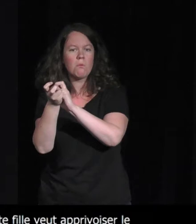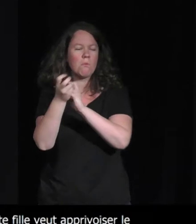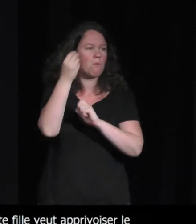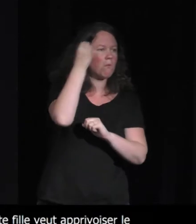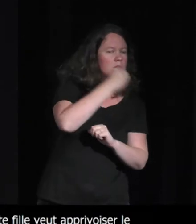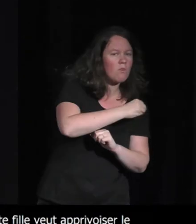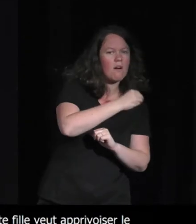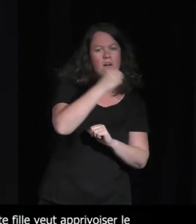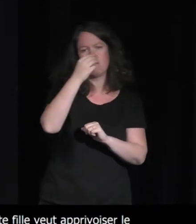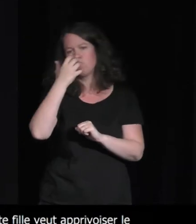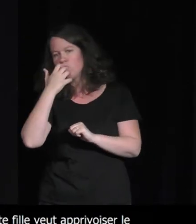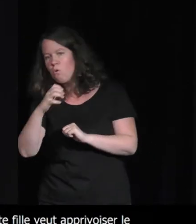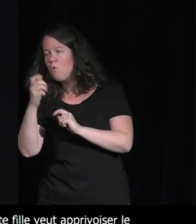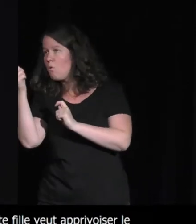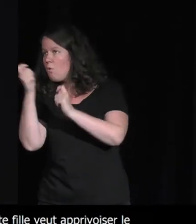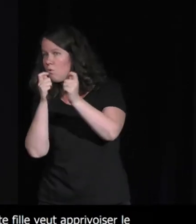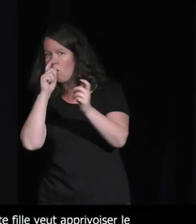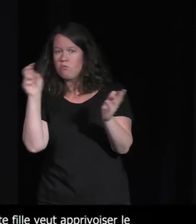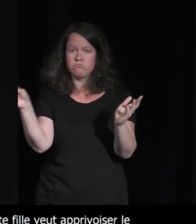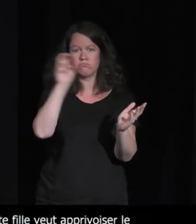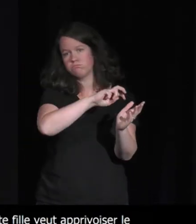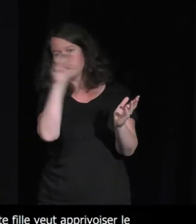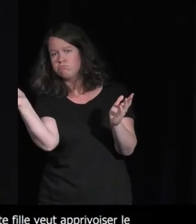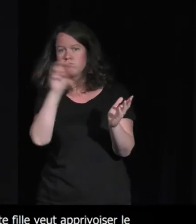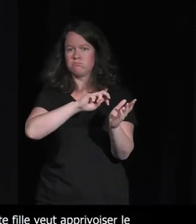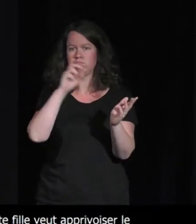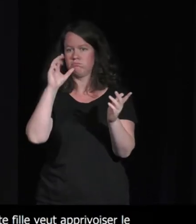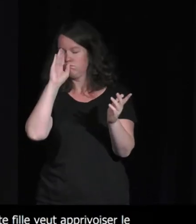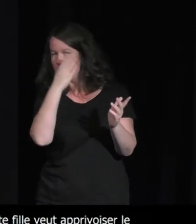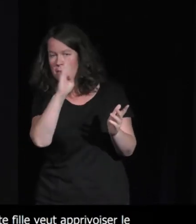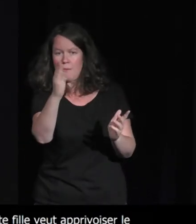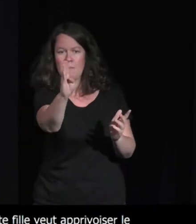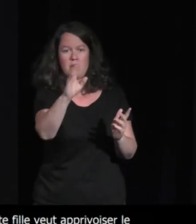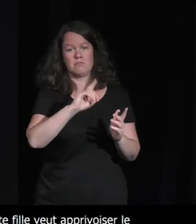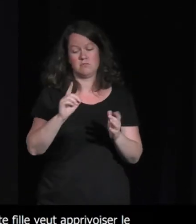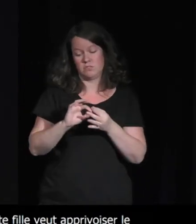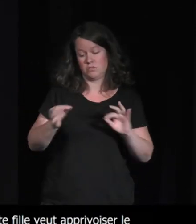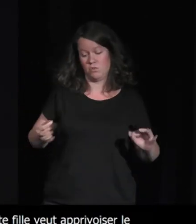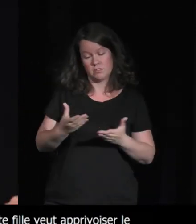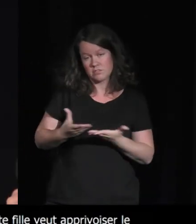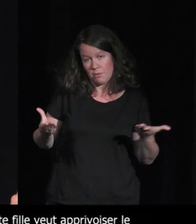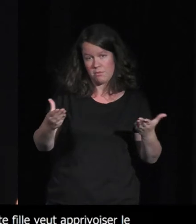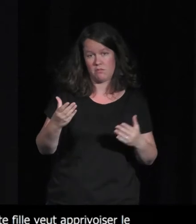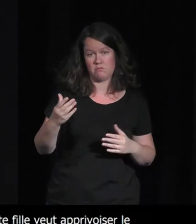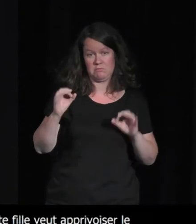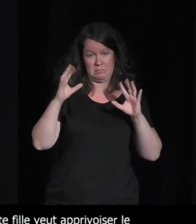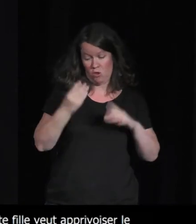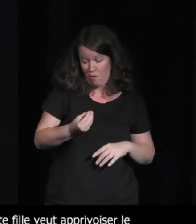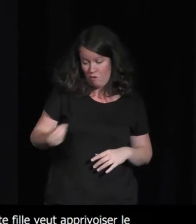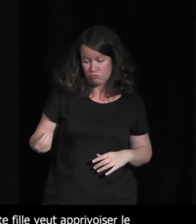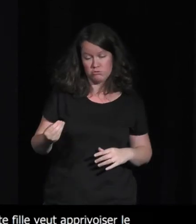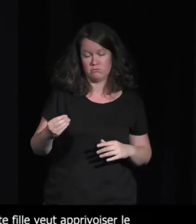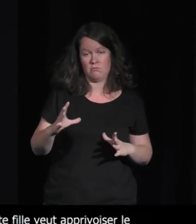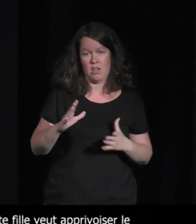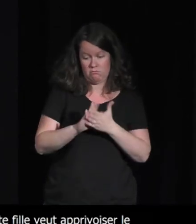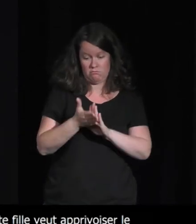la difficulté de passer à autre chose voilà bon c'est pas une histoire très compliquée c'est vraiment l'enfance et puis l